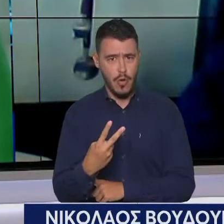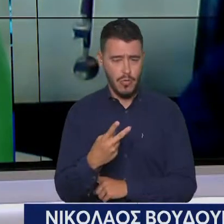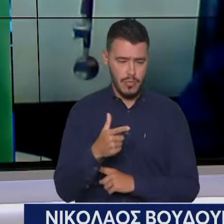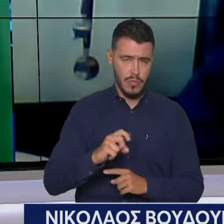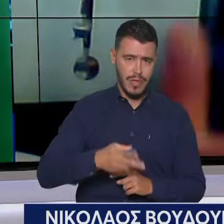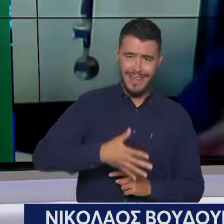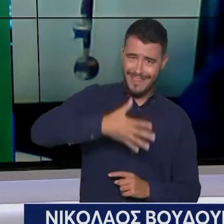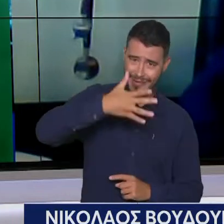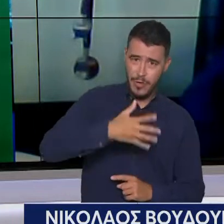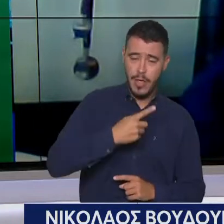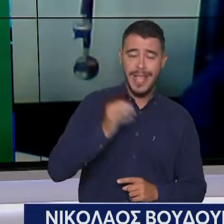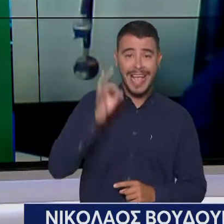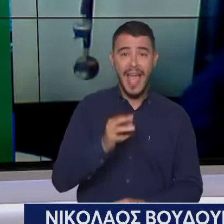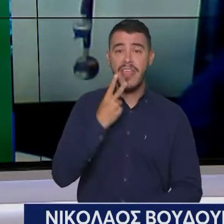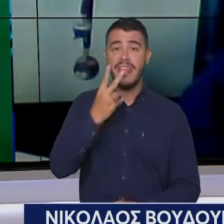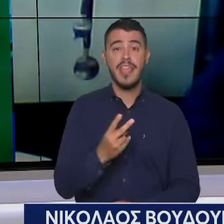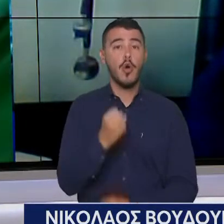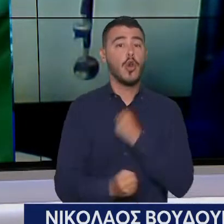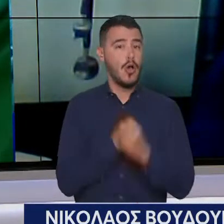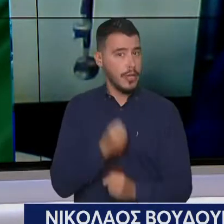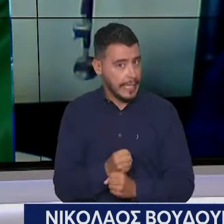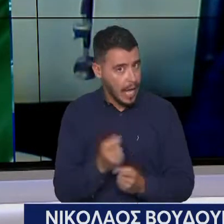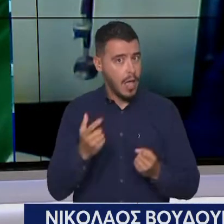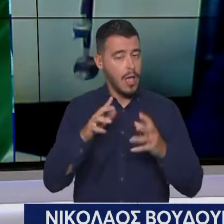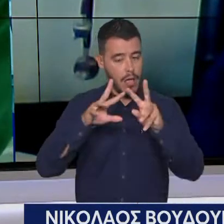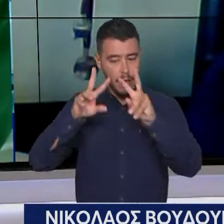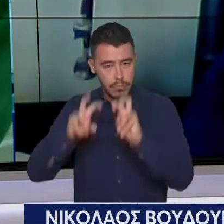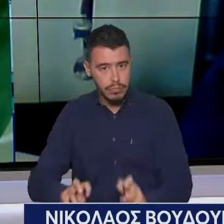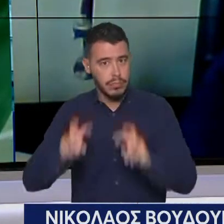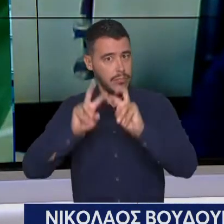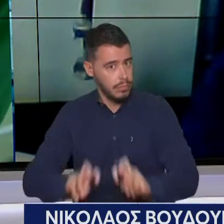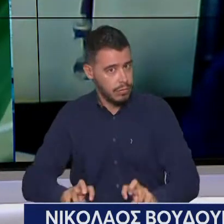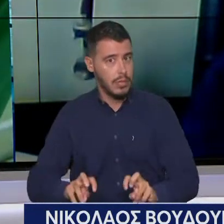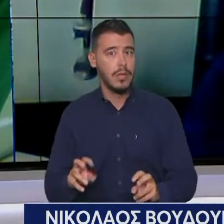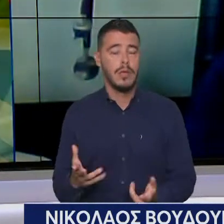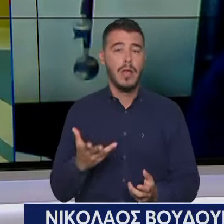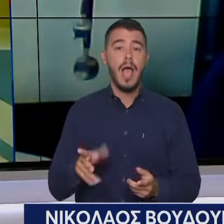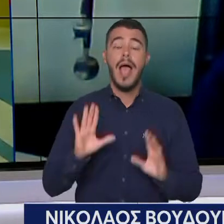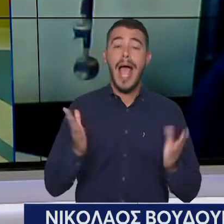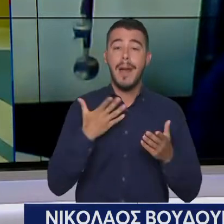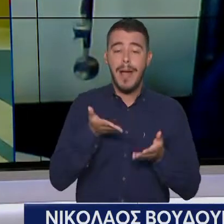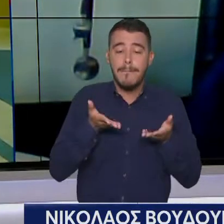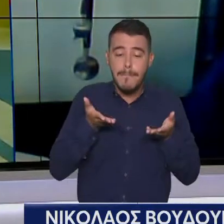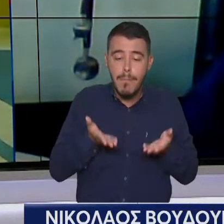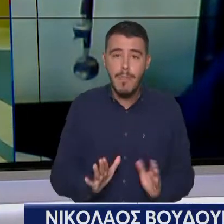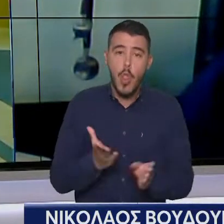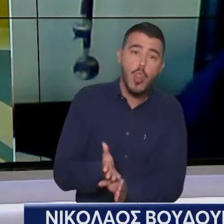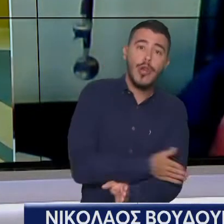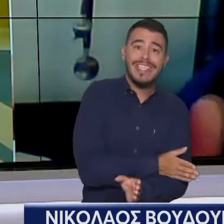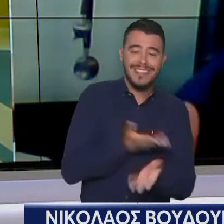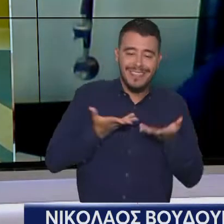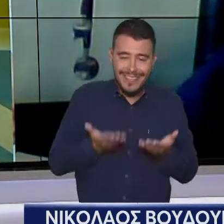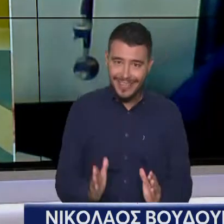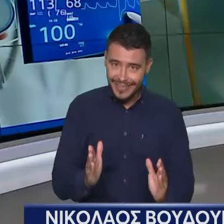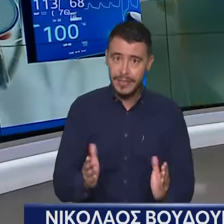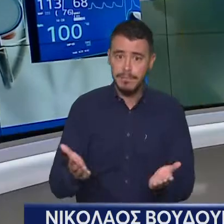προληπτικό έλεγχο. Και στα πρόωρα παιδιά, στο εξάμεινο, πάντα κάνουν ένα προληπτικό έλεγχο. Αυτό τον έλεγχο που